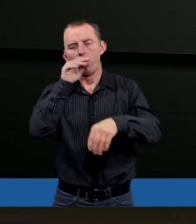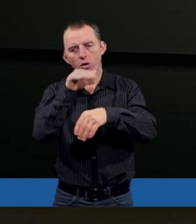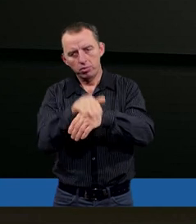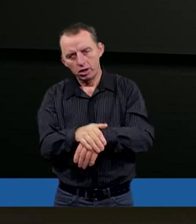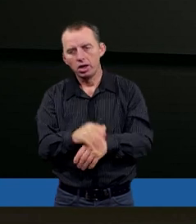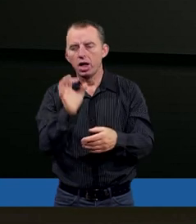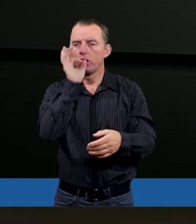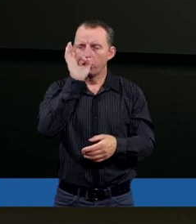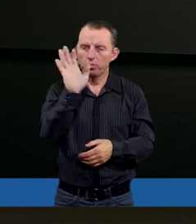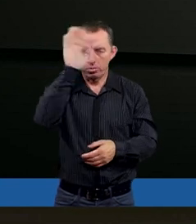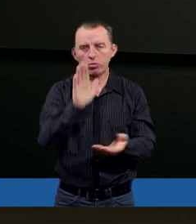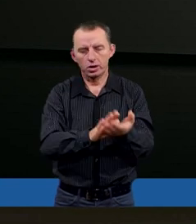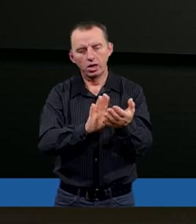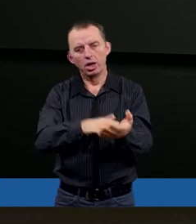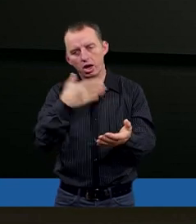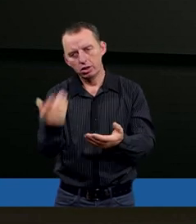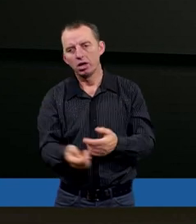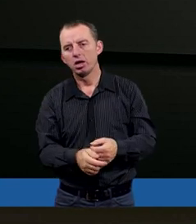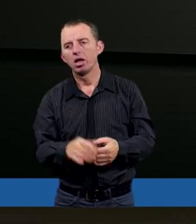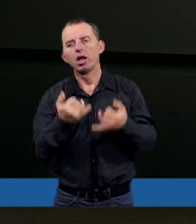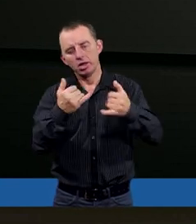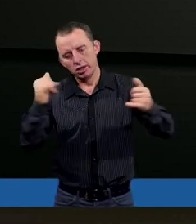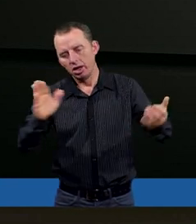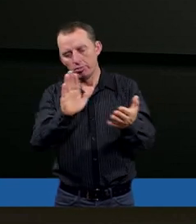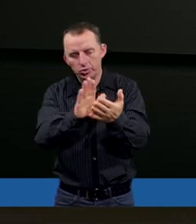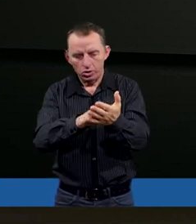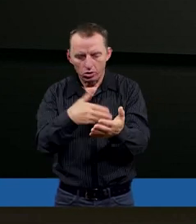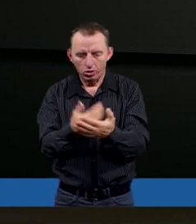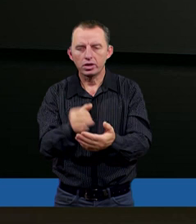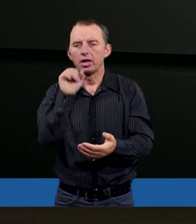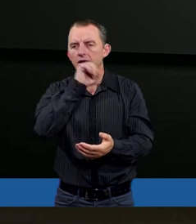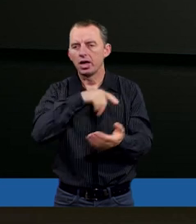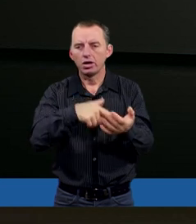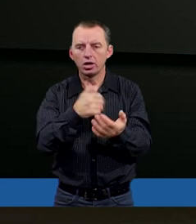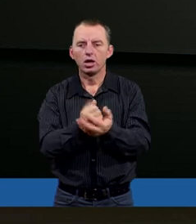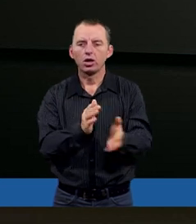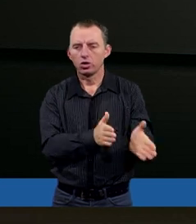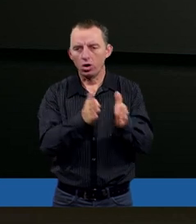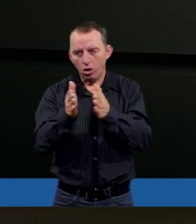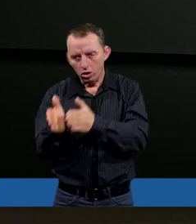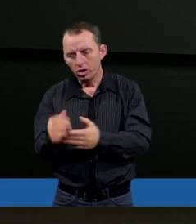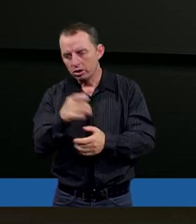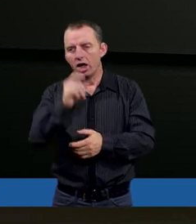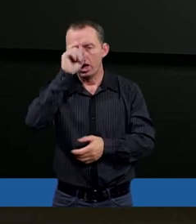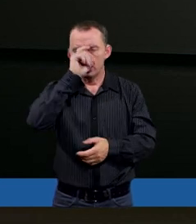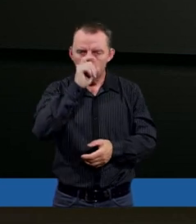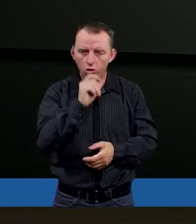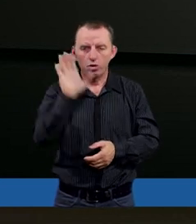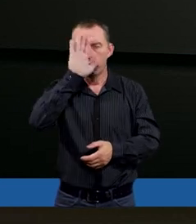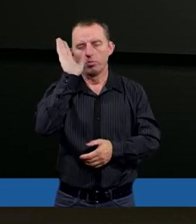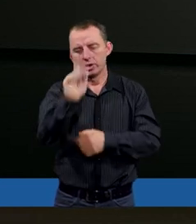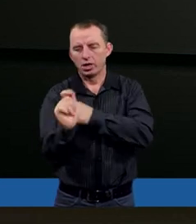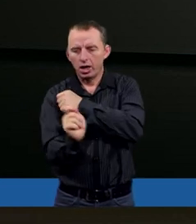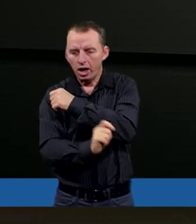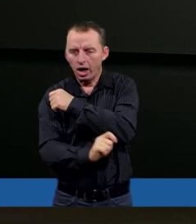że za dobro Pan Bóg będzie nagradzał, ale też mamy inne przykłady w Starym Testamencie, że z kolei za zło Pan Bóg